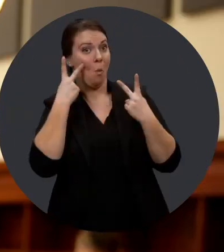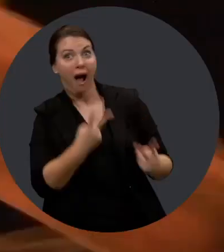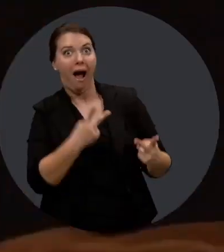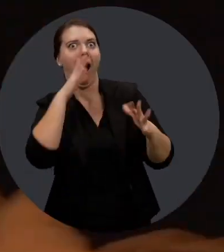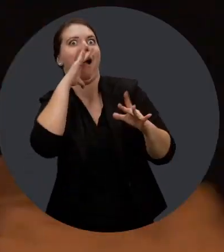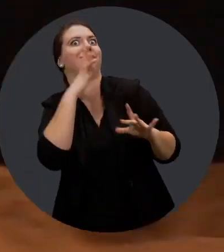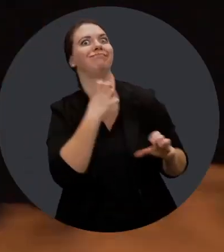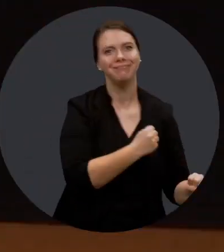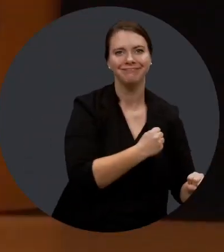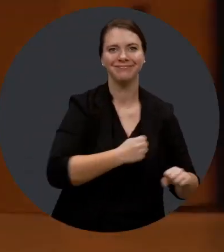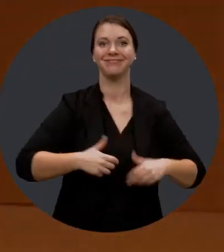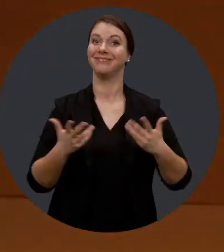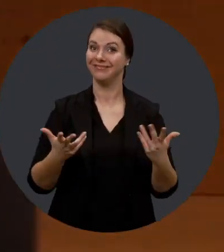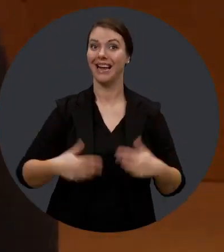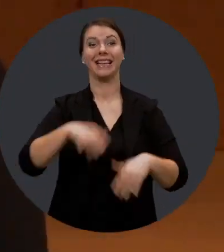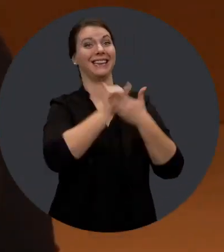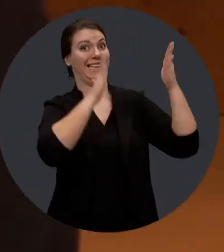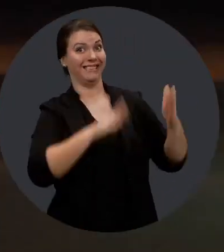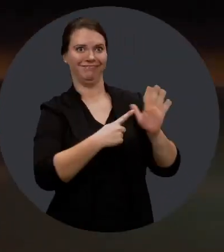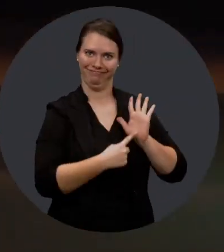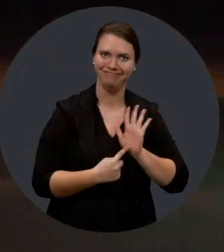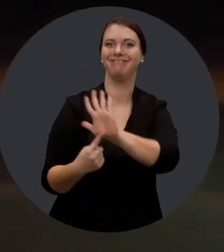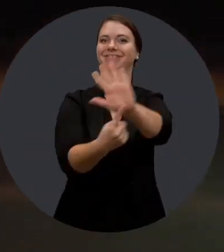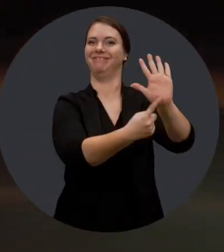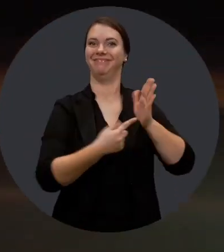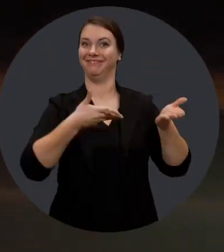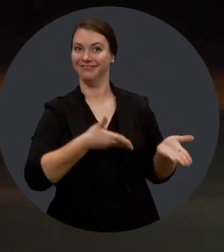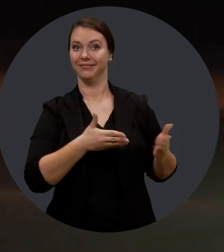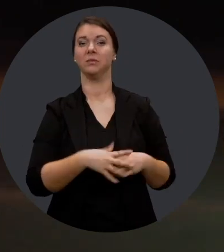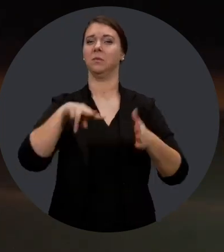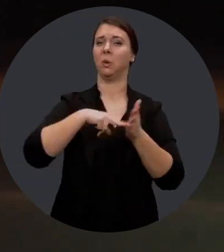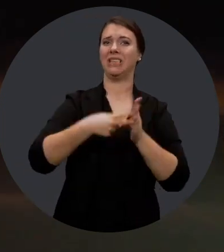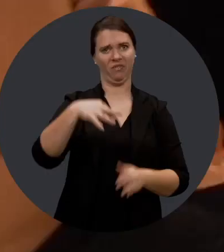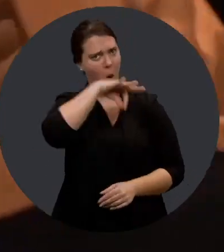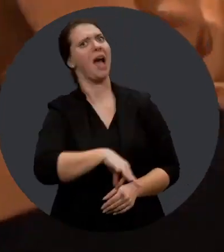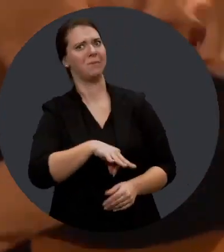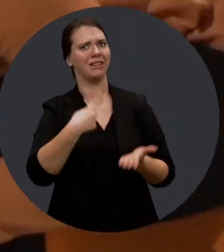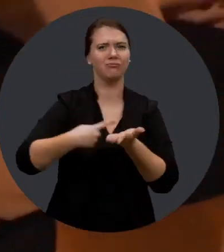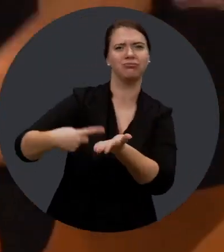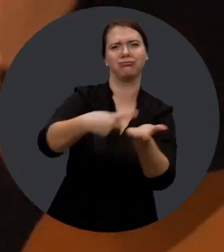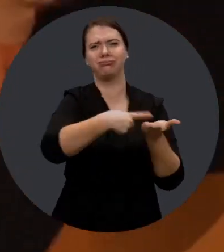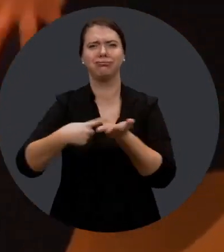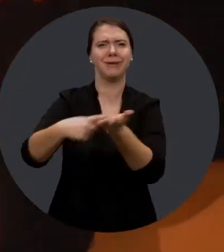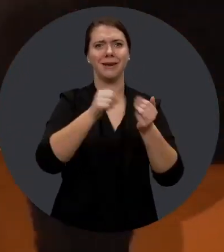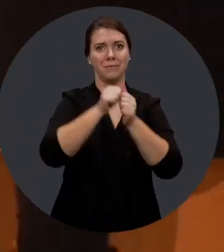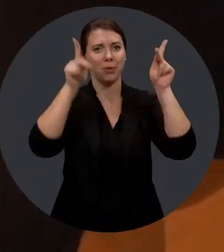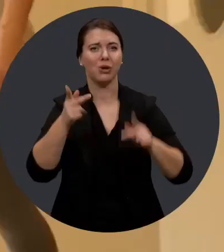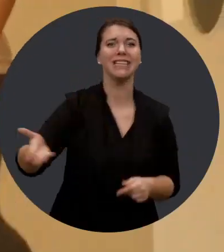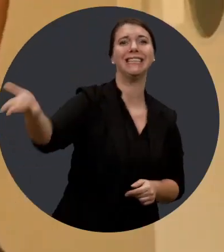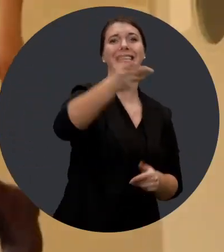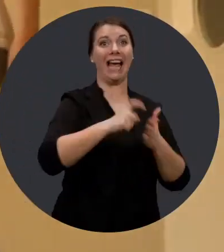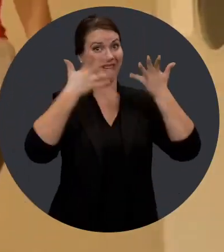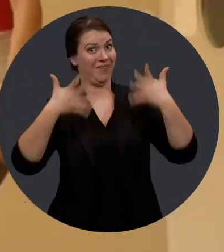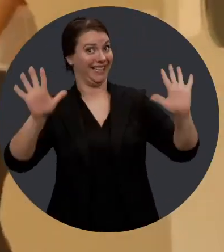viennent, voient, apprécient ce que ces artistes-là ont à livrer. Et on prend la peine de faire des discussions